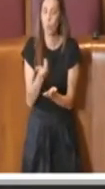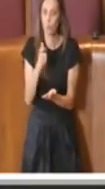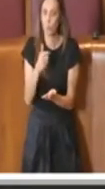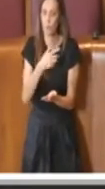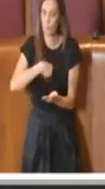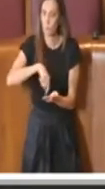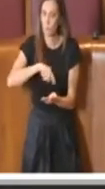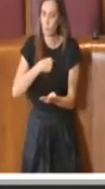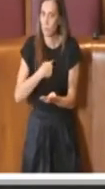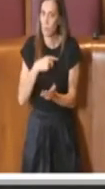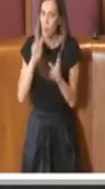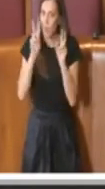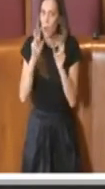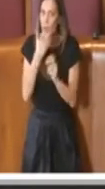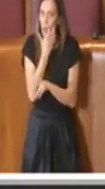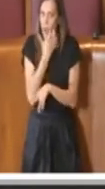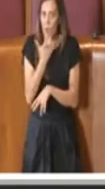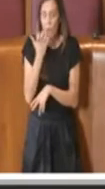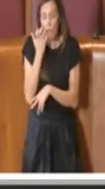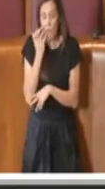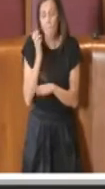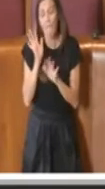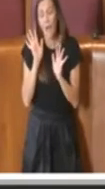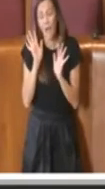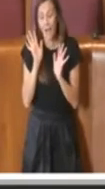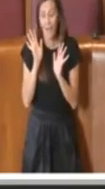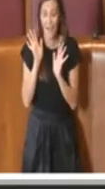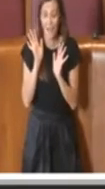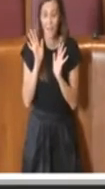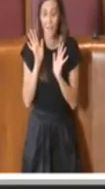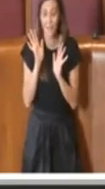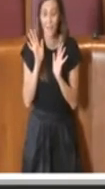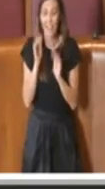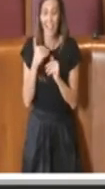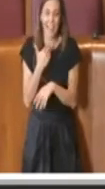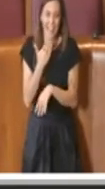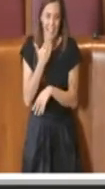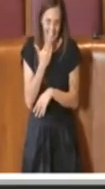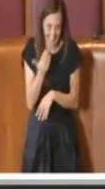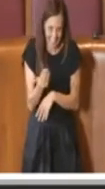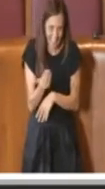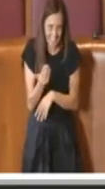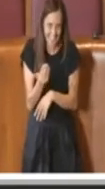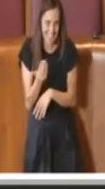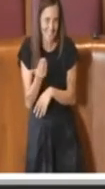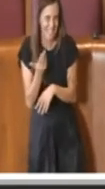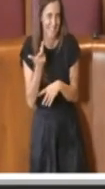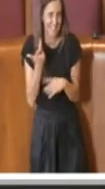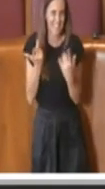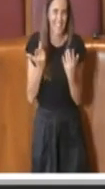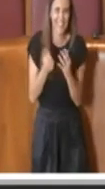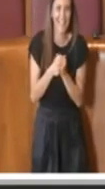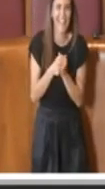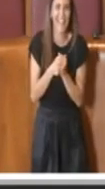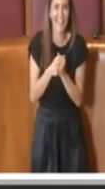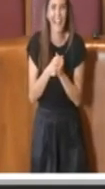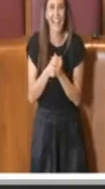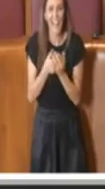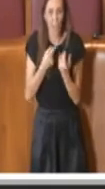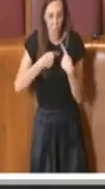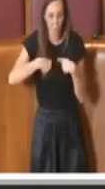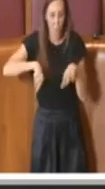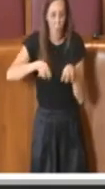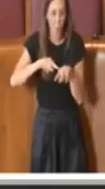bisogna stare attenti, la ringrazio anche perché così abbiamo fatto anche noi